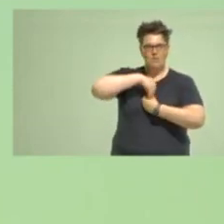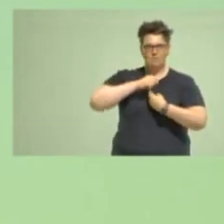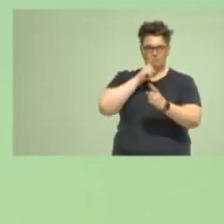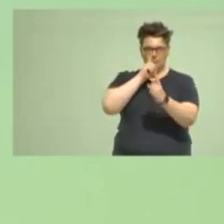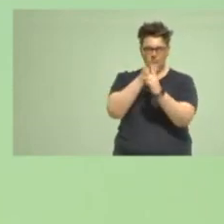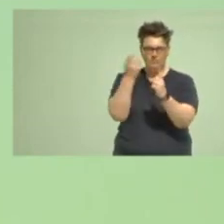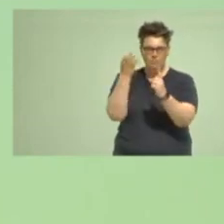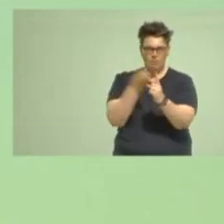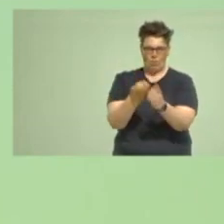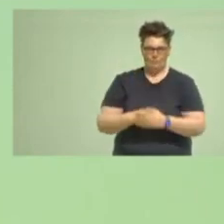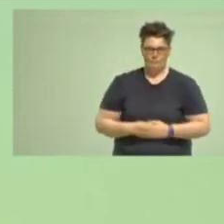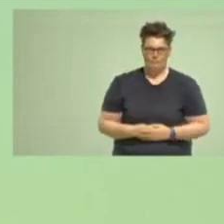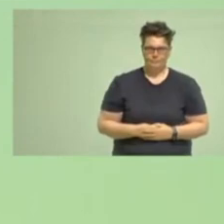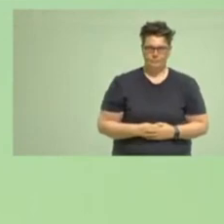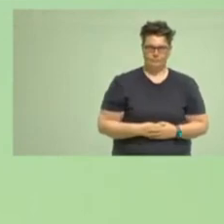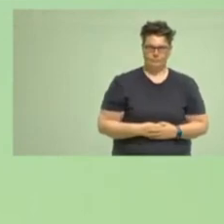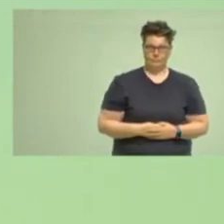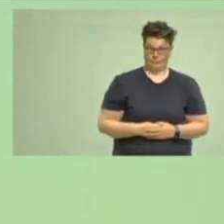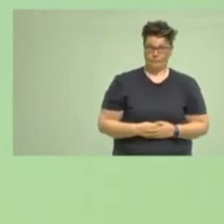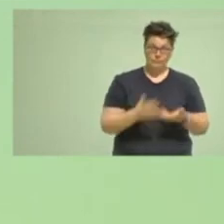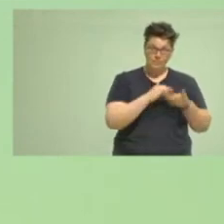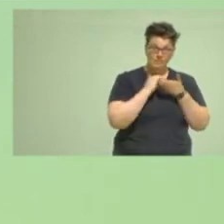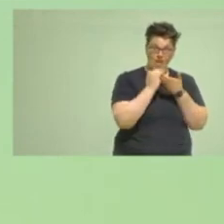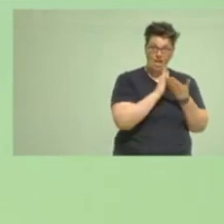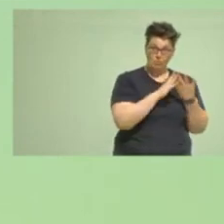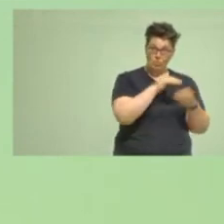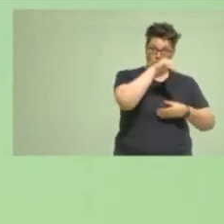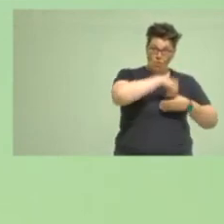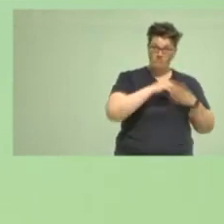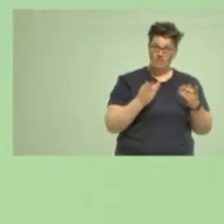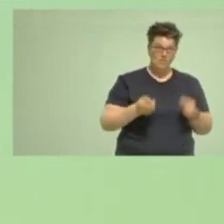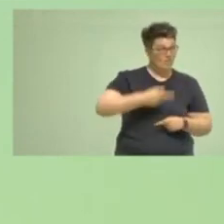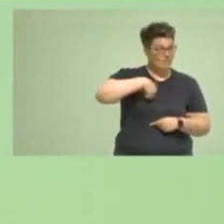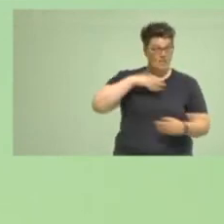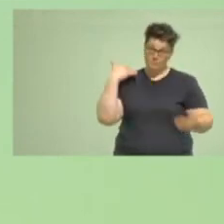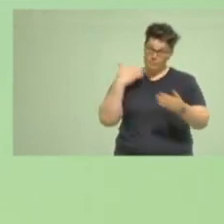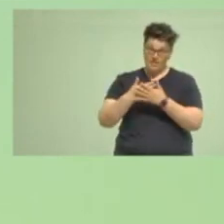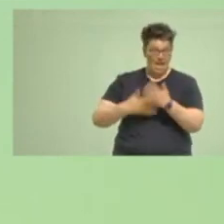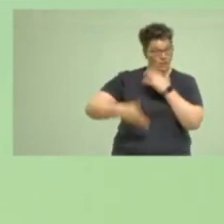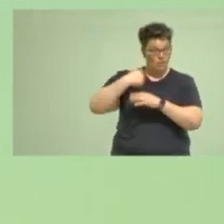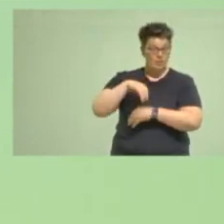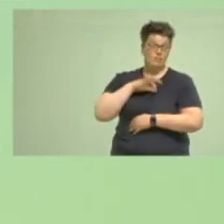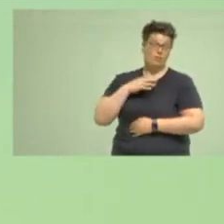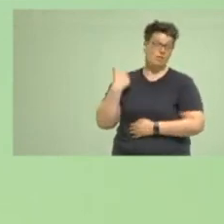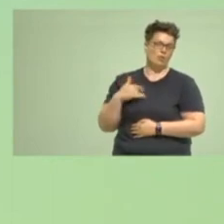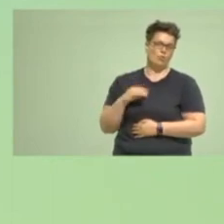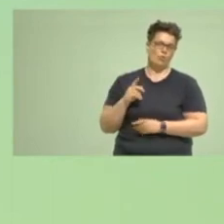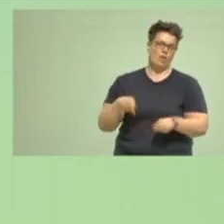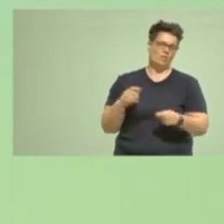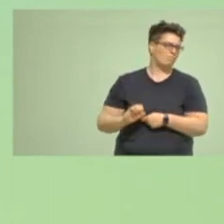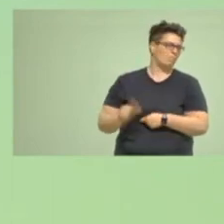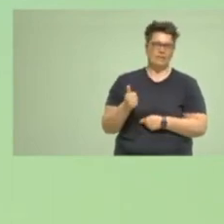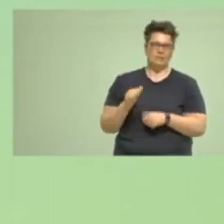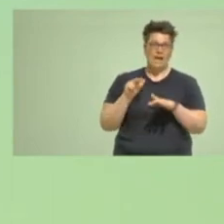wurde. Nämlich, dass wir das historisch beste Ergebnis mit 18,2 Prozent bekommen haben, in